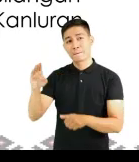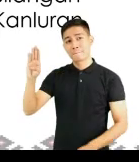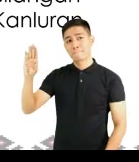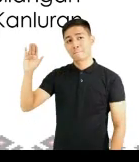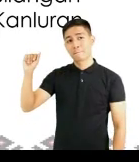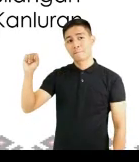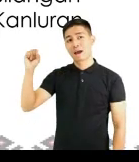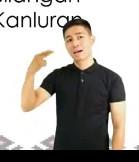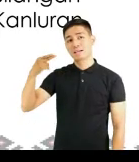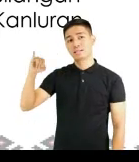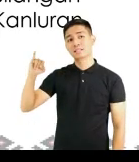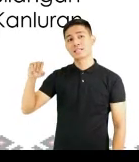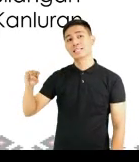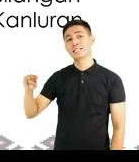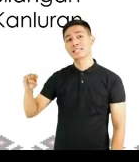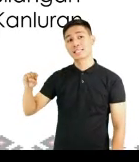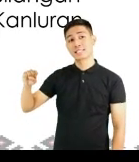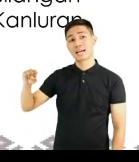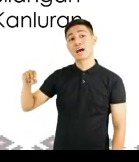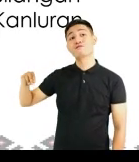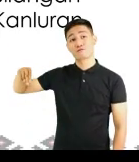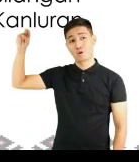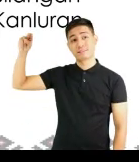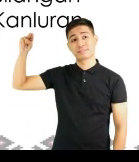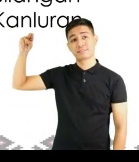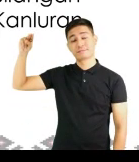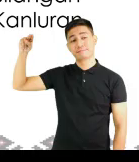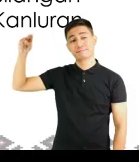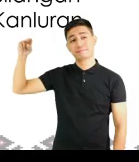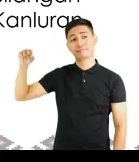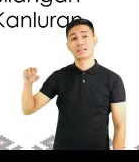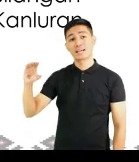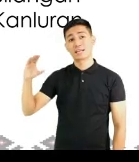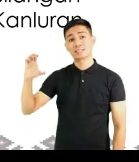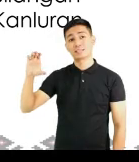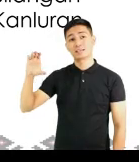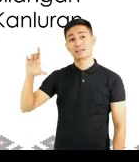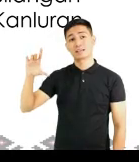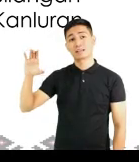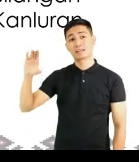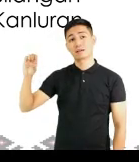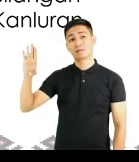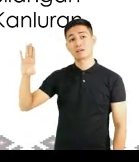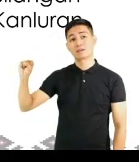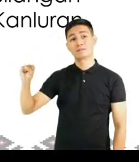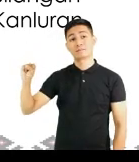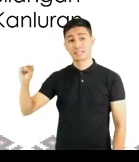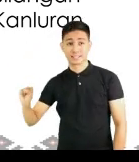Channel ang anyong tubig na matatagpuan sa hilagang ng bansa, Dagat Celebes sa timog,